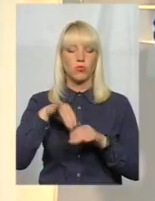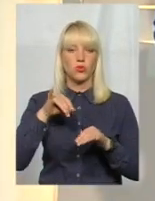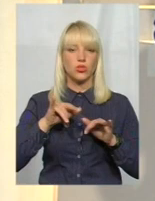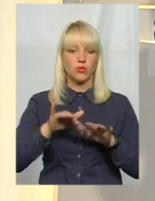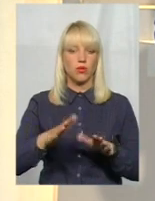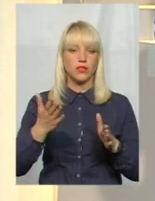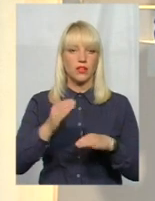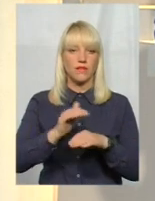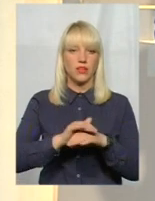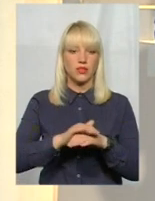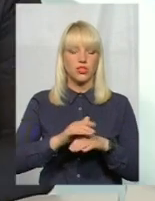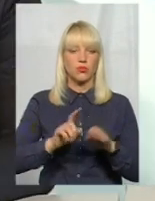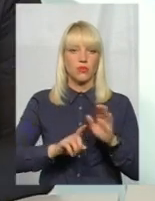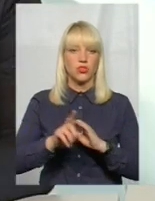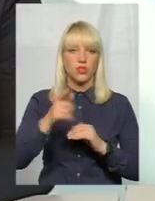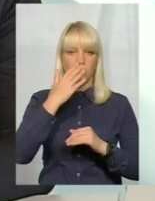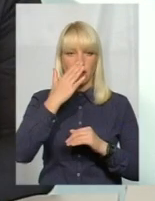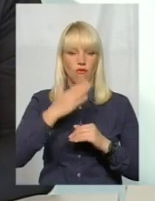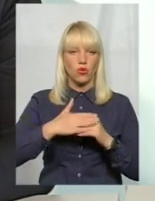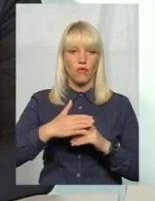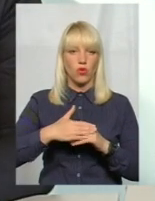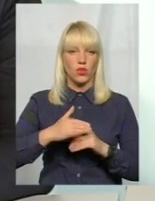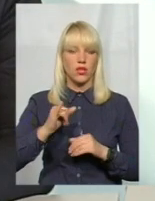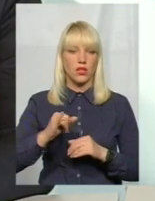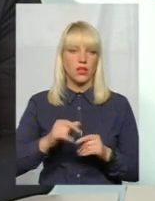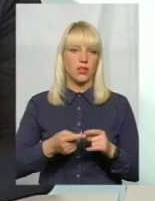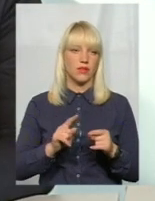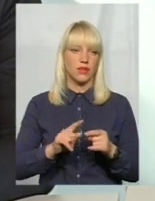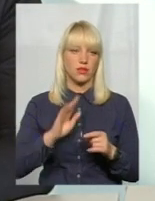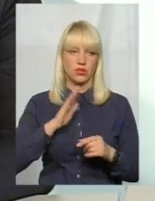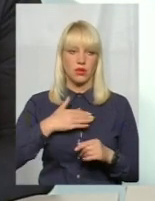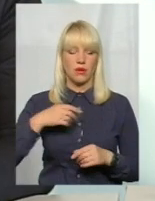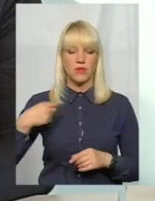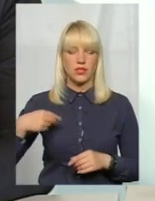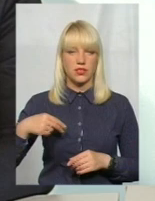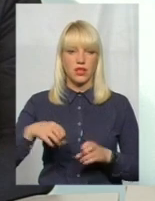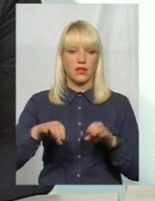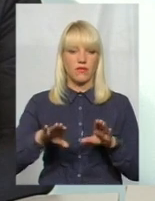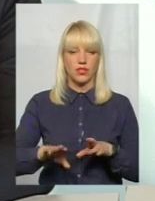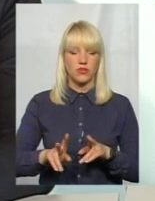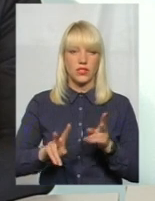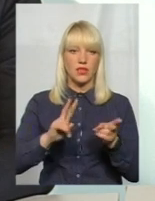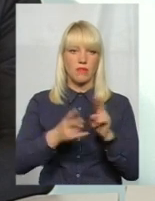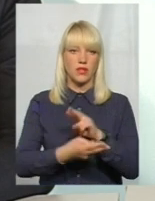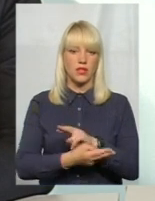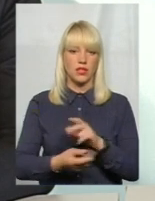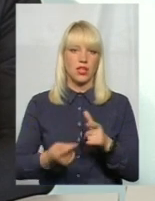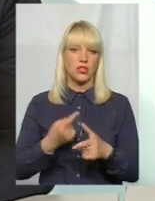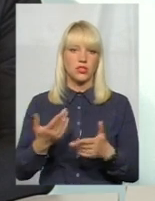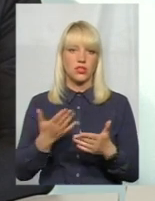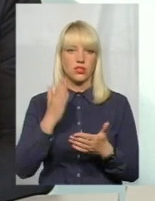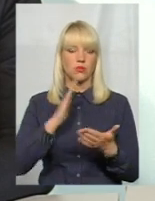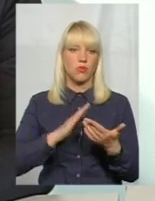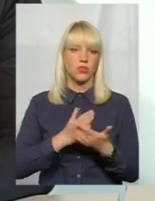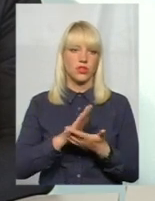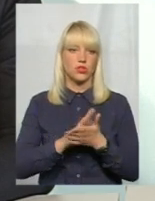починається вже от-от. І, значить, президент вирішив замінити, або, не знаю, пройшли якісь політичні домовленості,